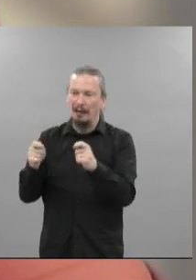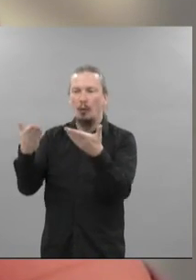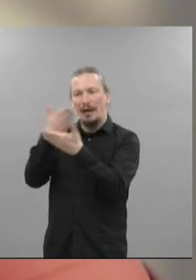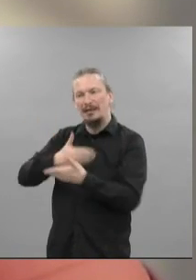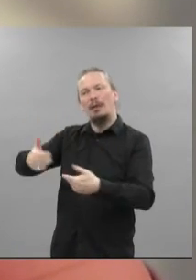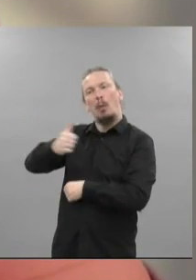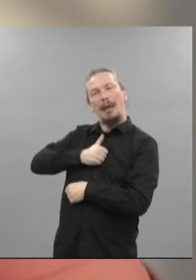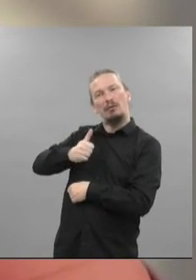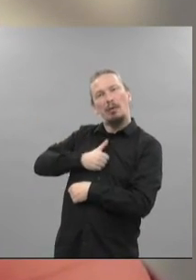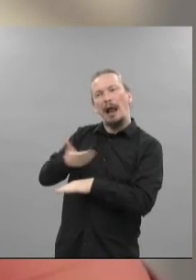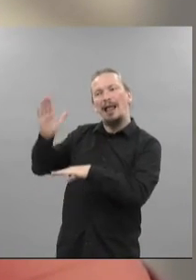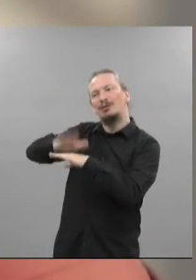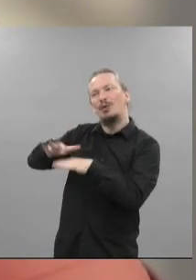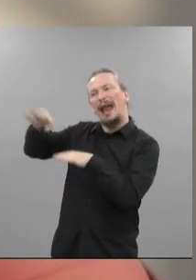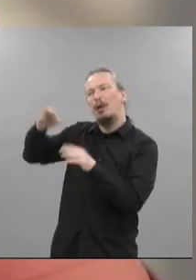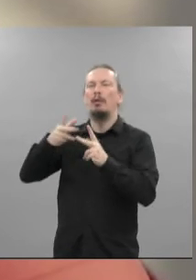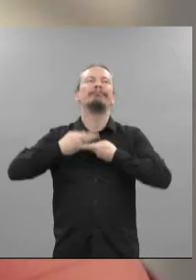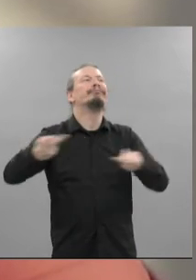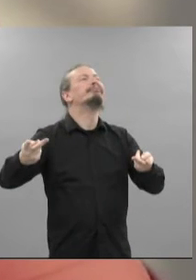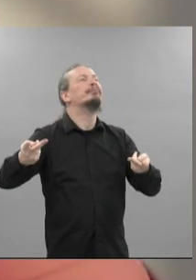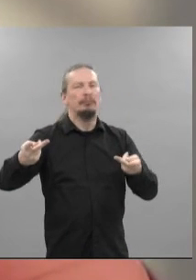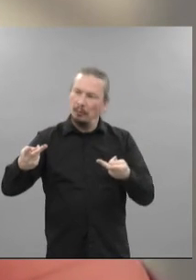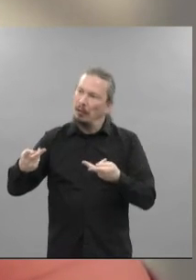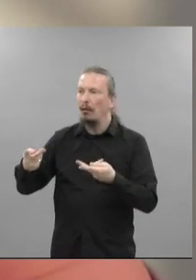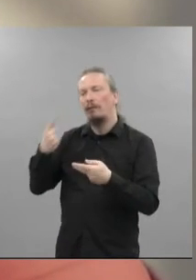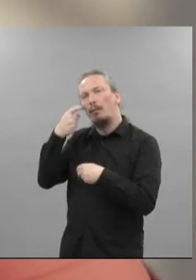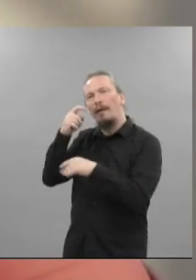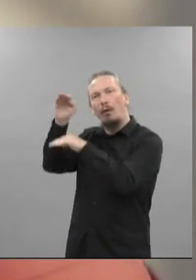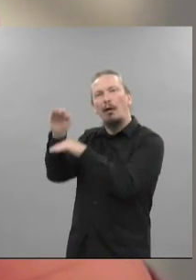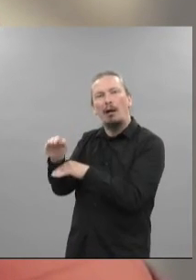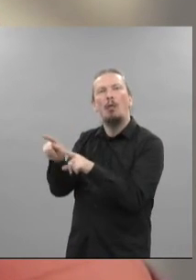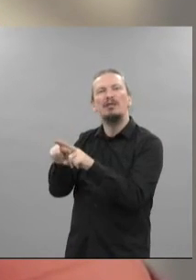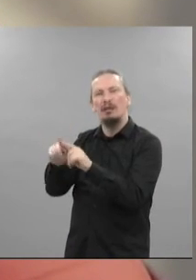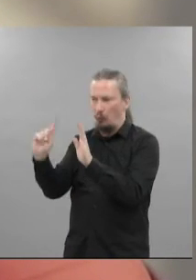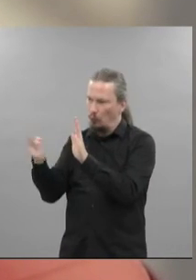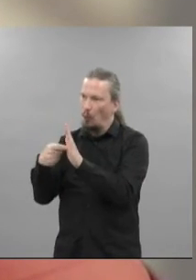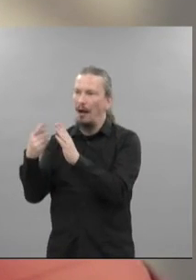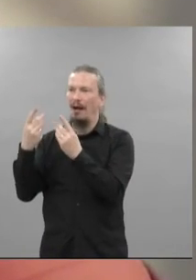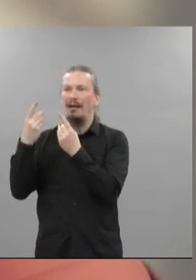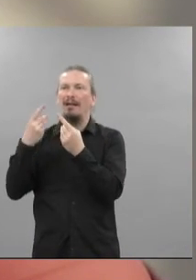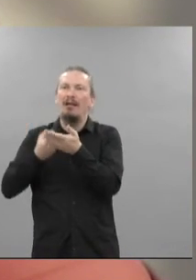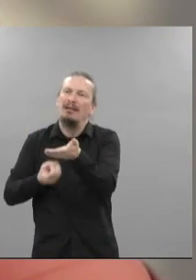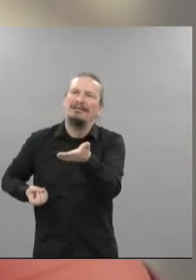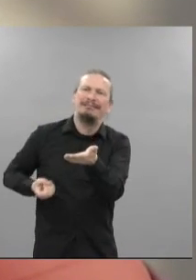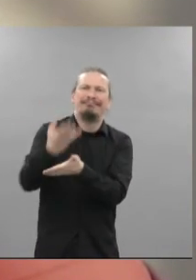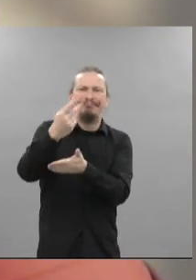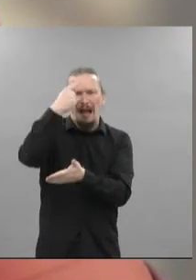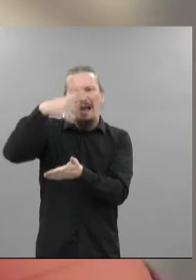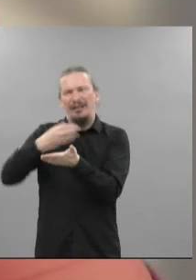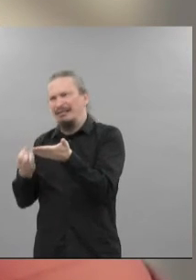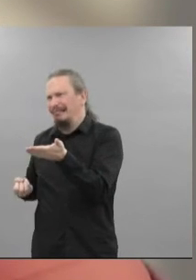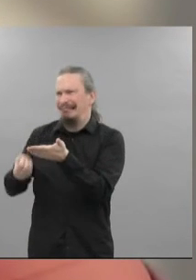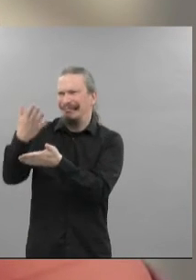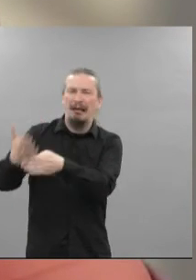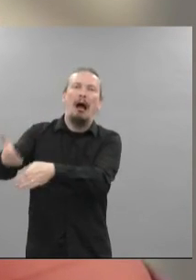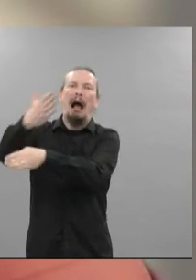été évoquée, en prévoyant qu'il, qu'elle, pourra se défendre en amont de la communication d'un avis à M.